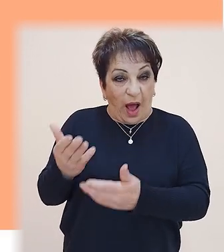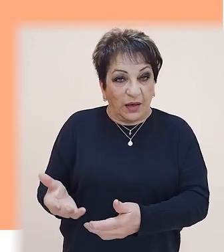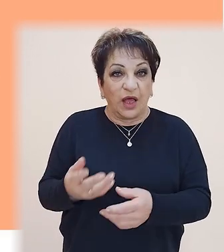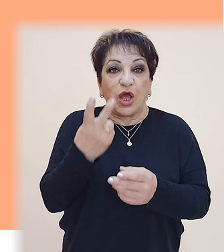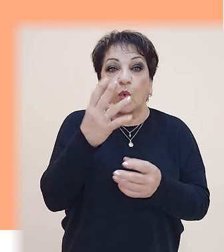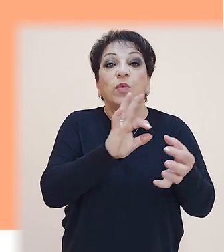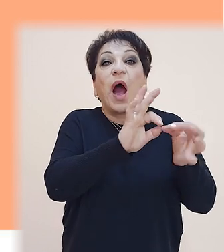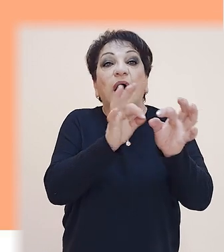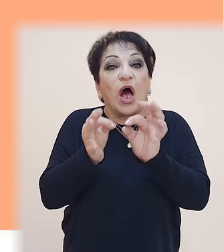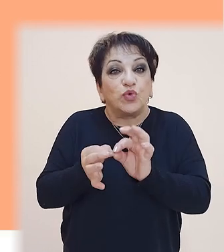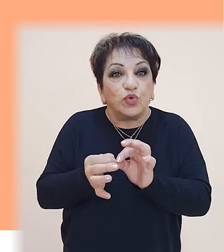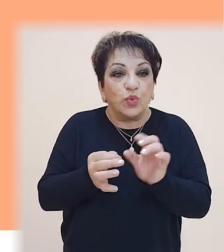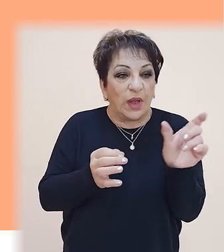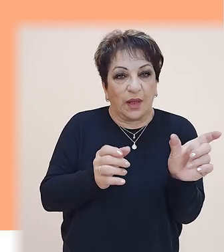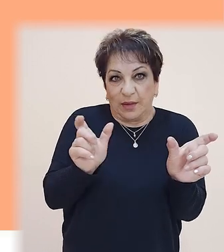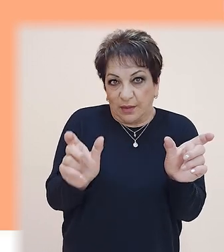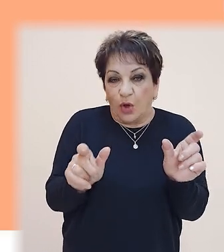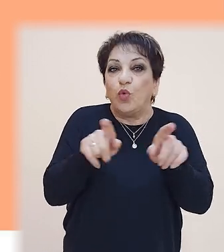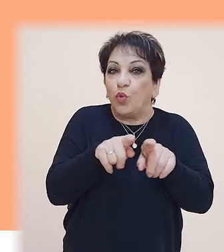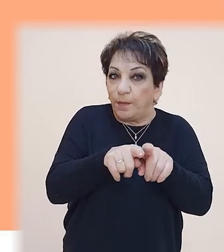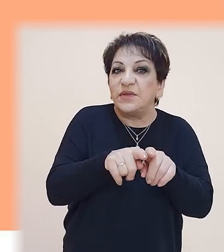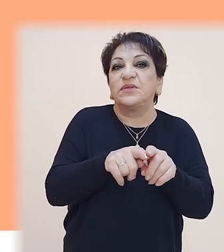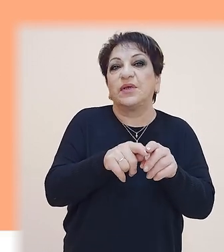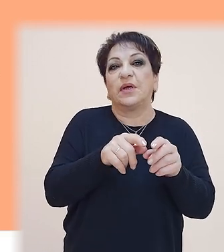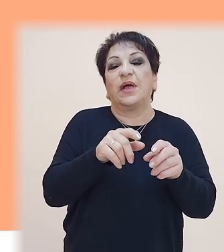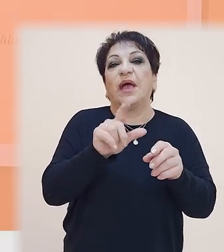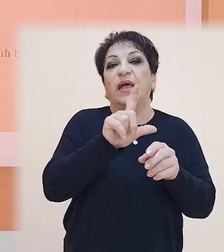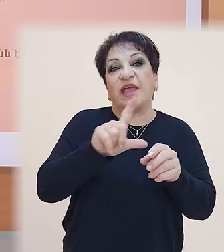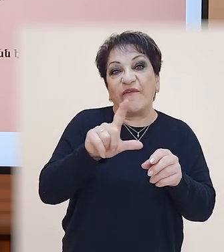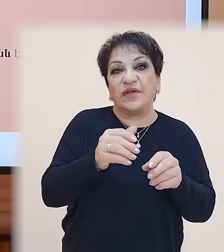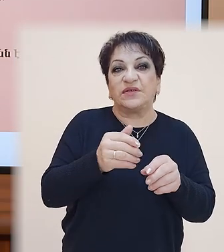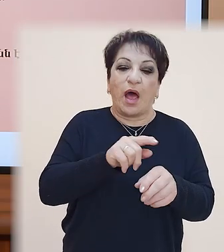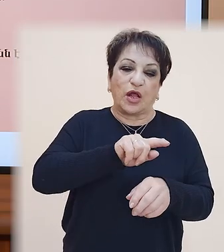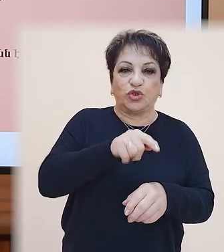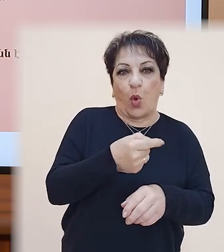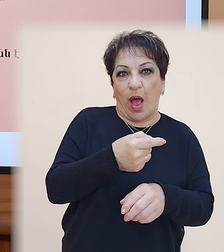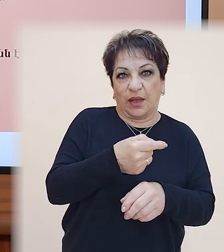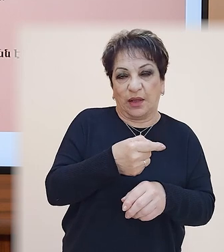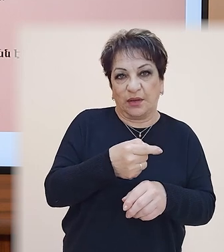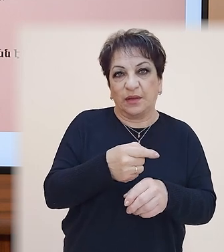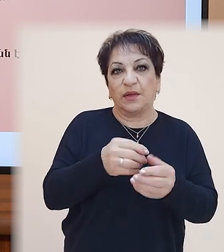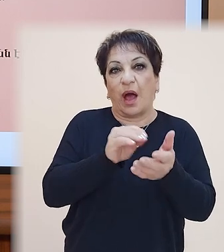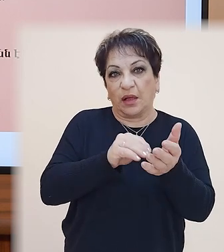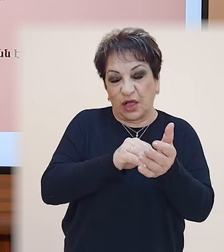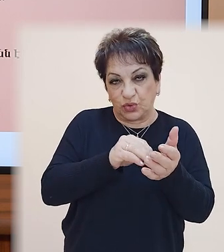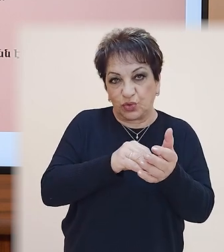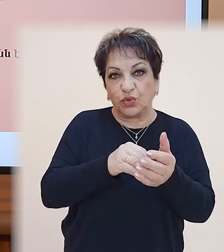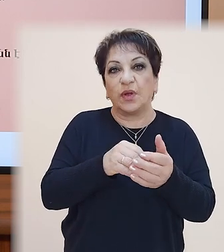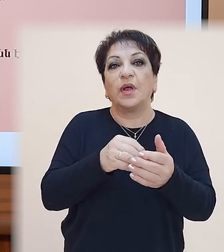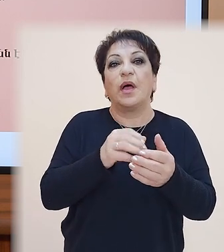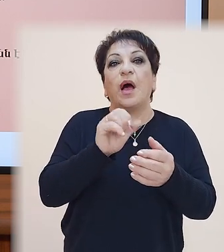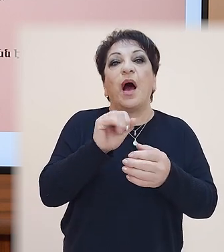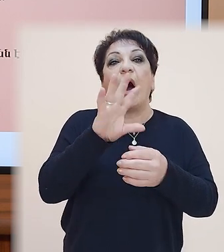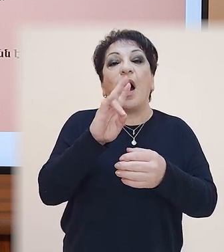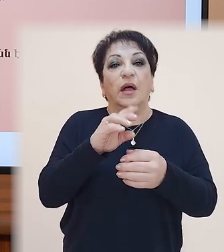նախադայսթյուններում էլ կրկնվում է, այս դեպքում նույնպես դրվում է եվից առաջ ստորակետ։ Անշախ կապ կապակսման դեպքում դրվում է